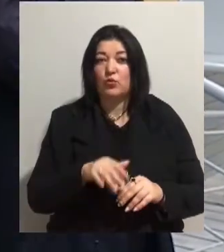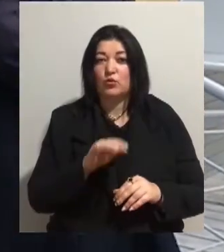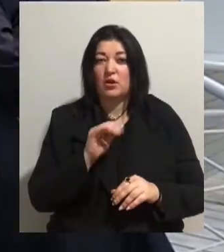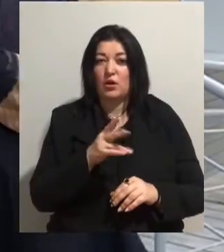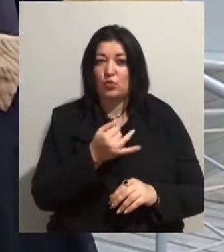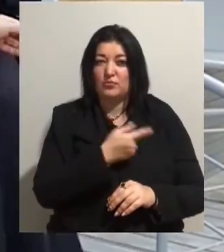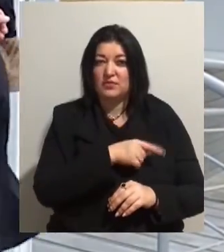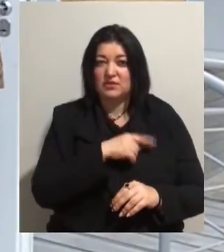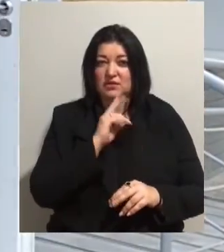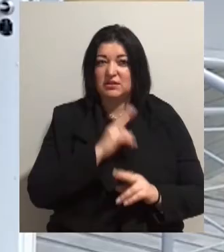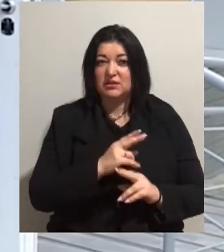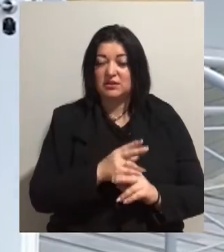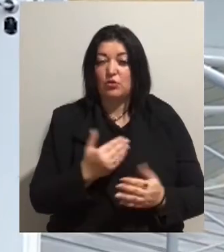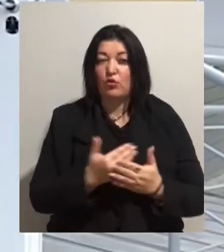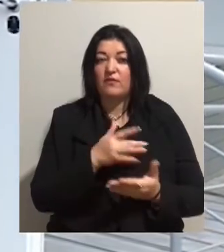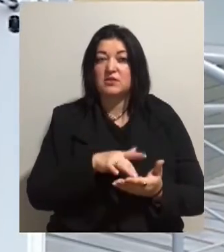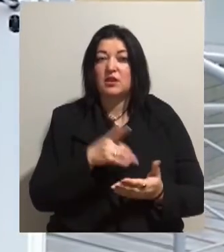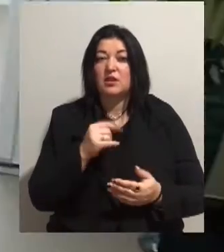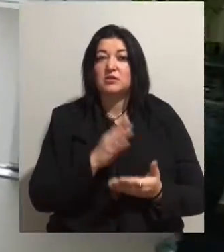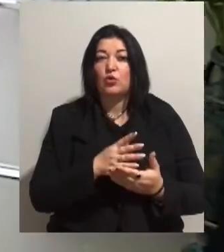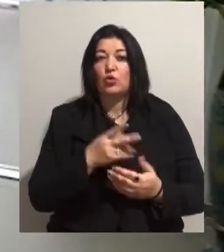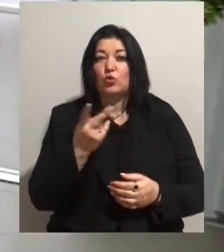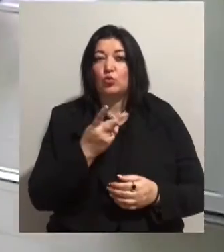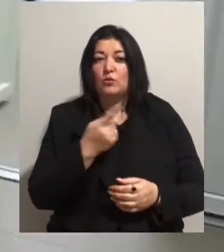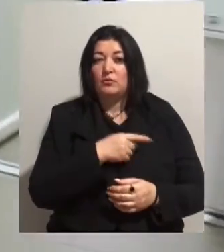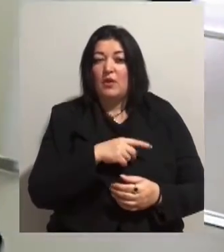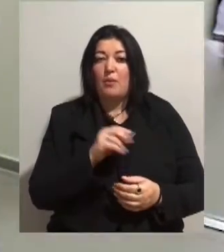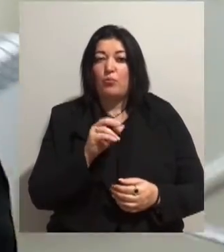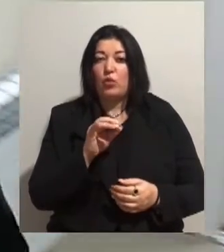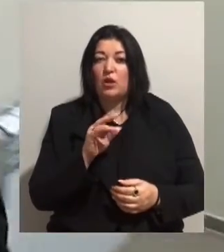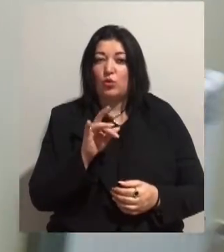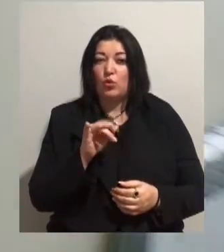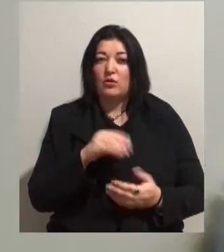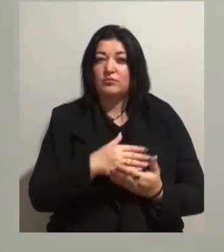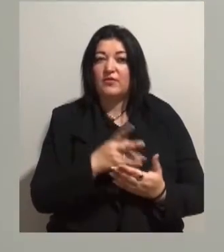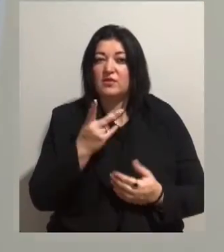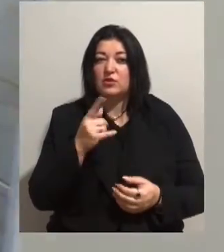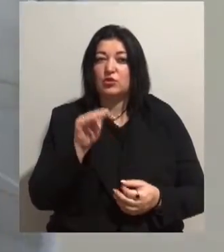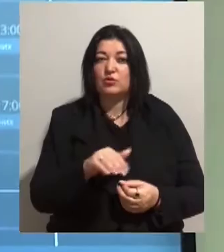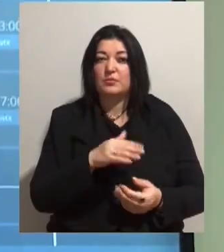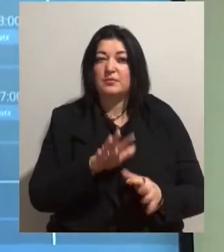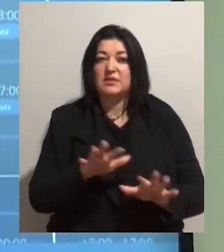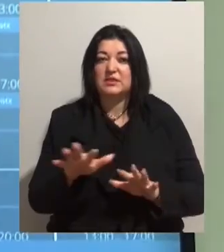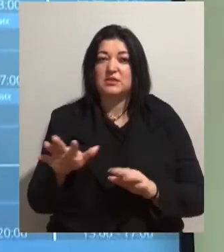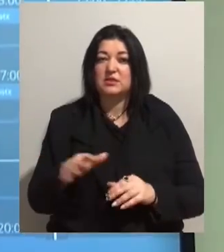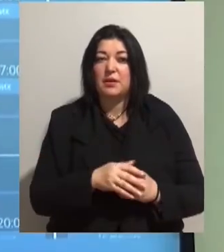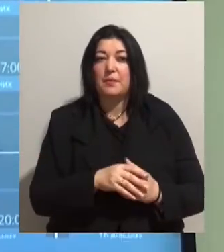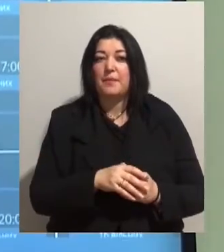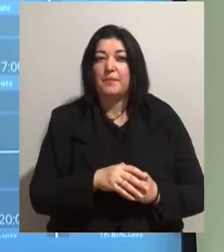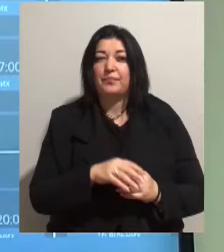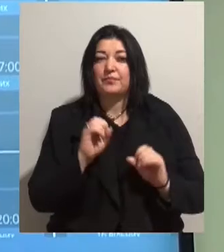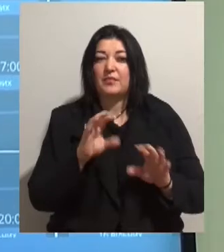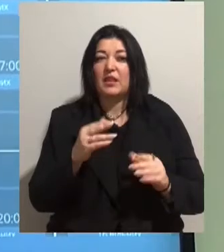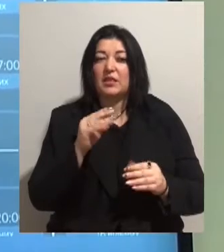Новий центр, де знаходяться друга та четверта амбулаторії, обслуговують 21 тисячу містян. Дві третини з них підписали декларацію з